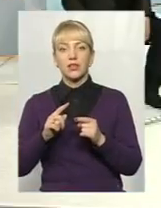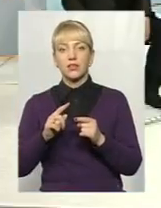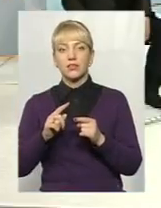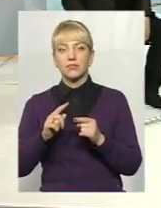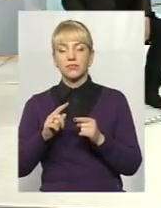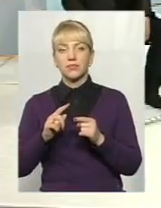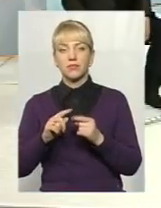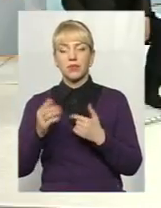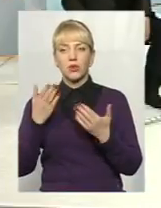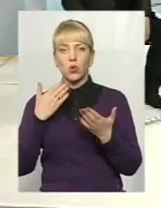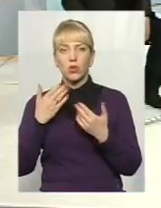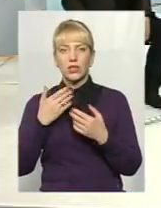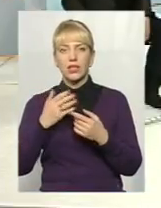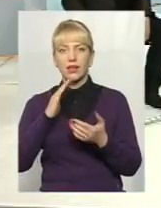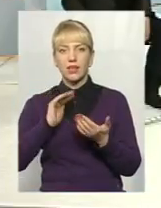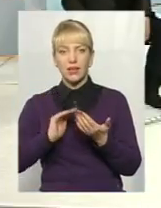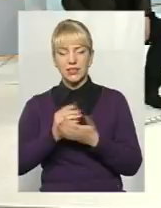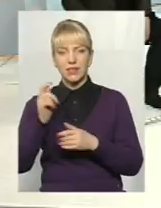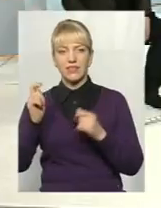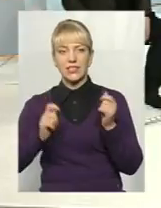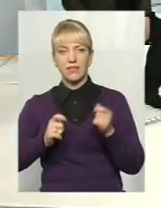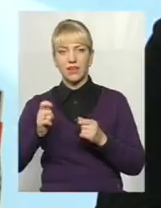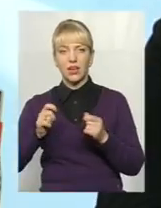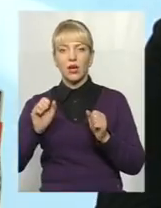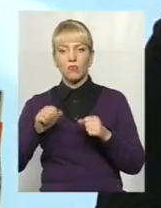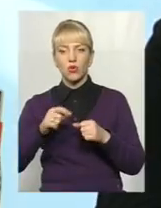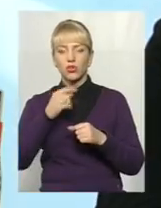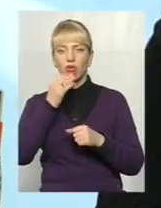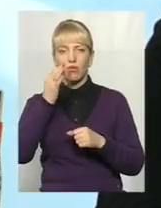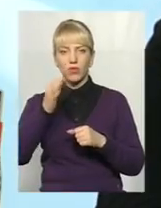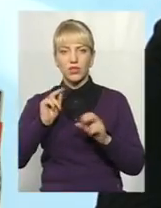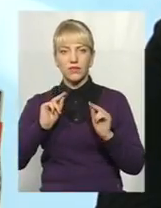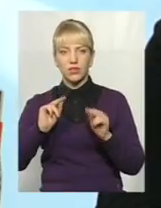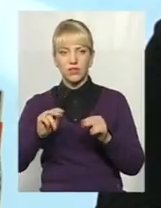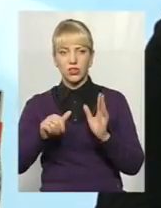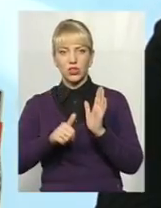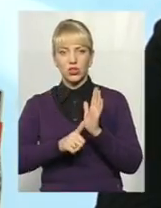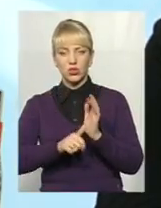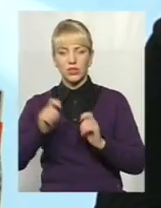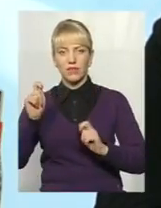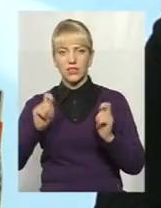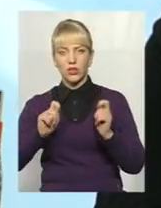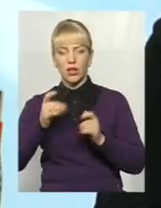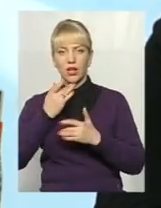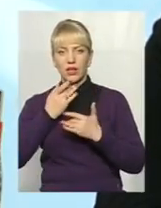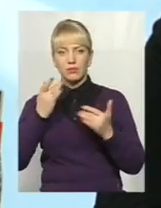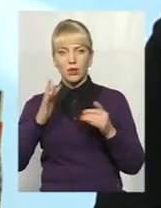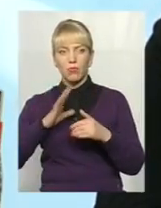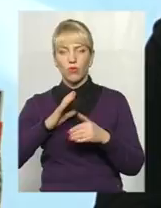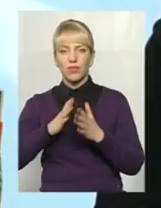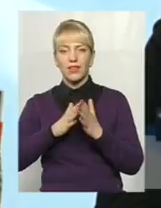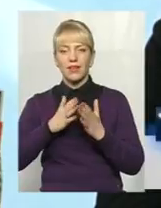якісним до фестиваля, можна говорити відверто, що шостий фестиваль республіка був набагато